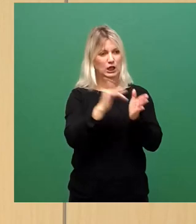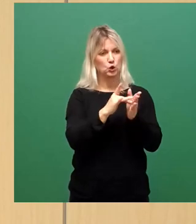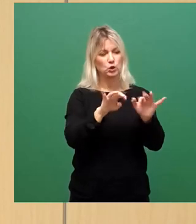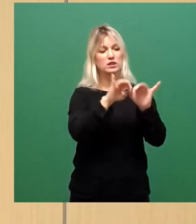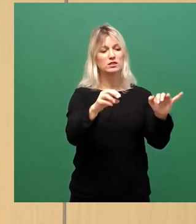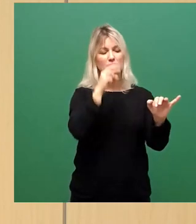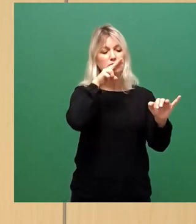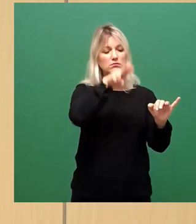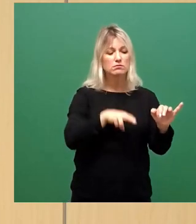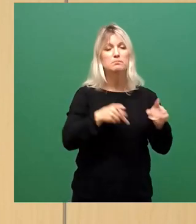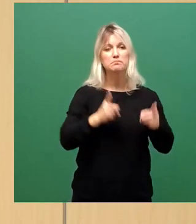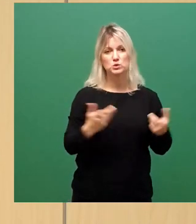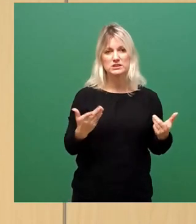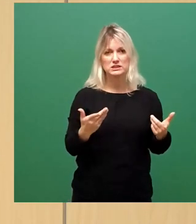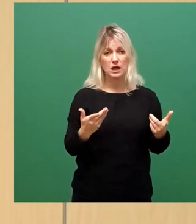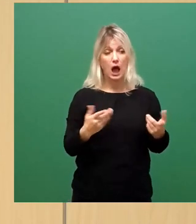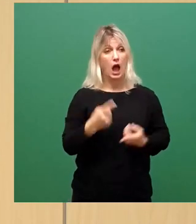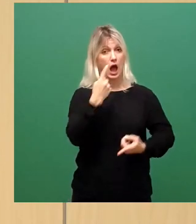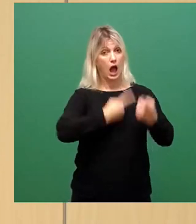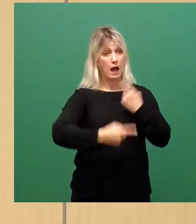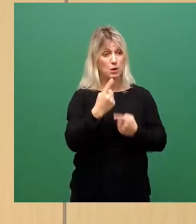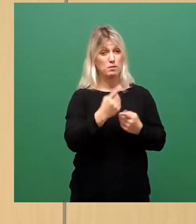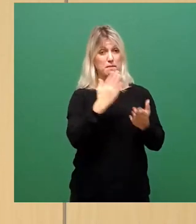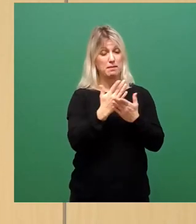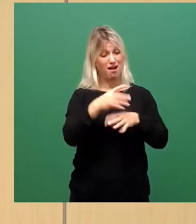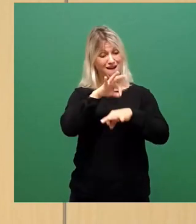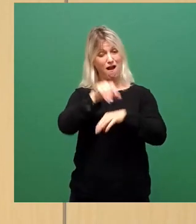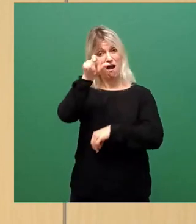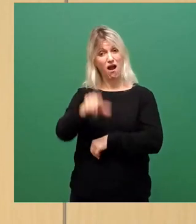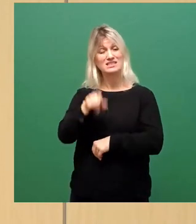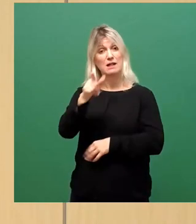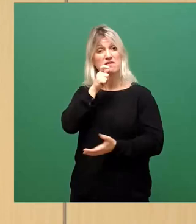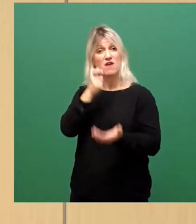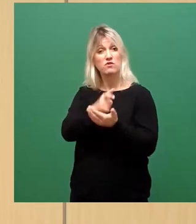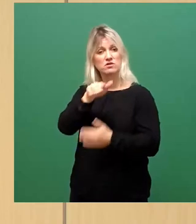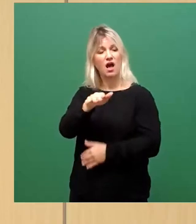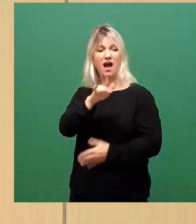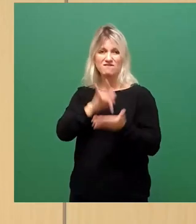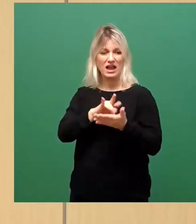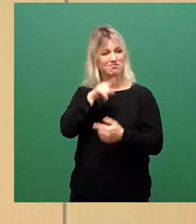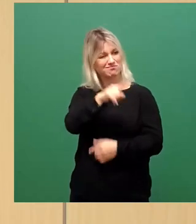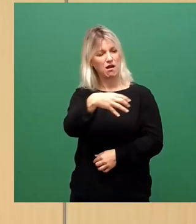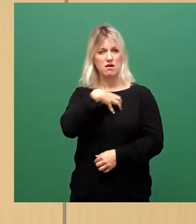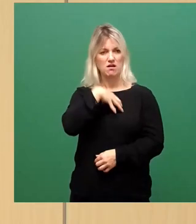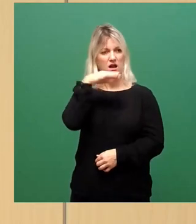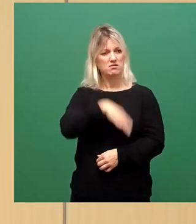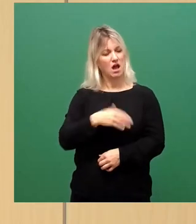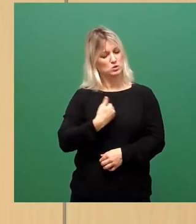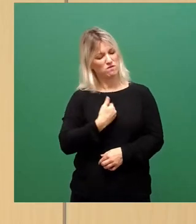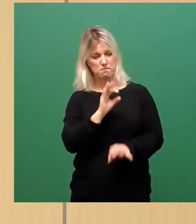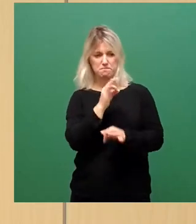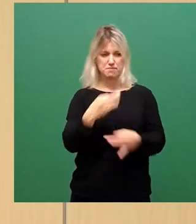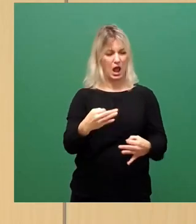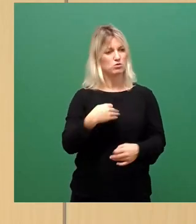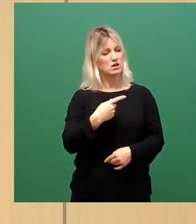obduzieren. Wenn aber ein Arzt verantwortlich sagt, der ist an dieser Krankheit gestorben, kein Zweifel, wird niemand obduziert. Vollkommener